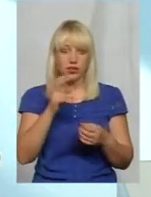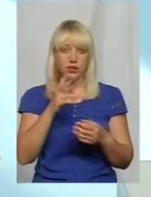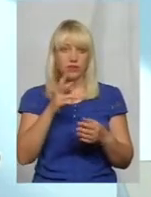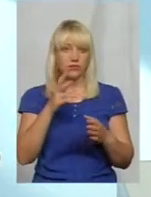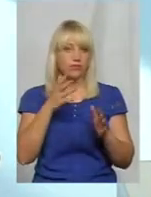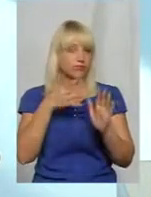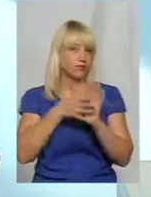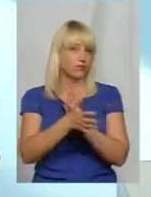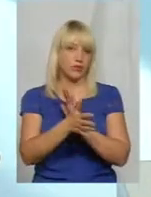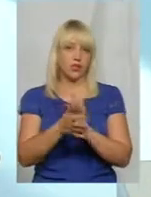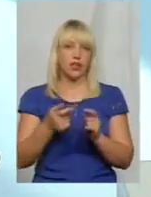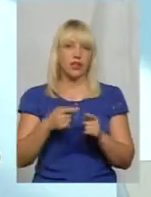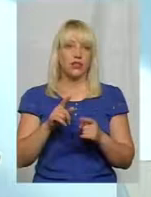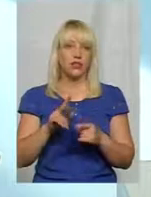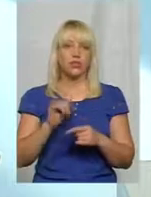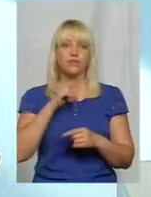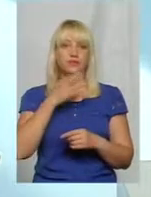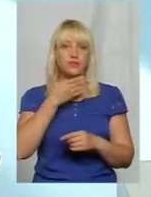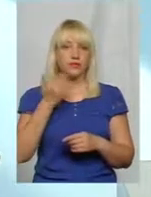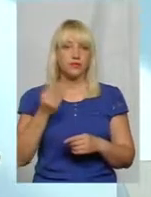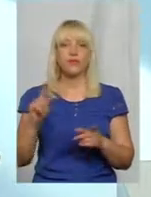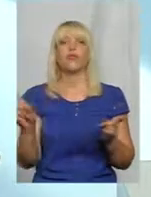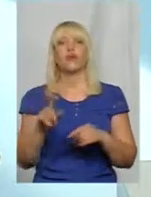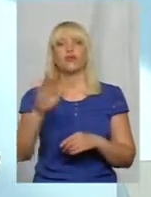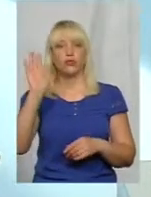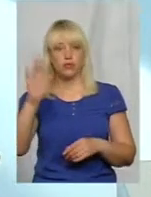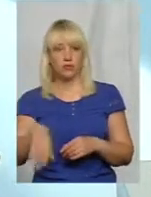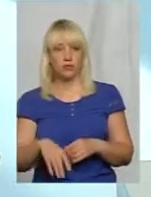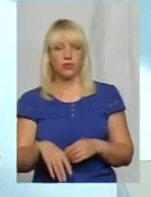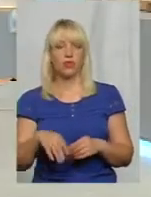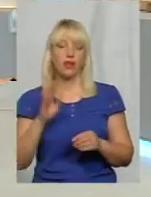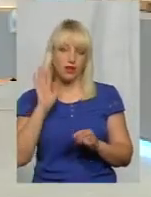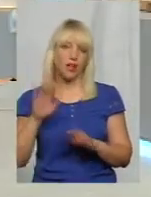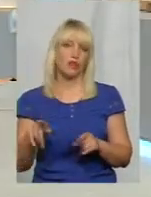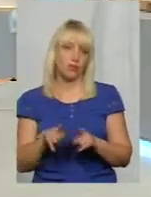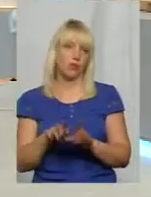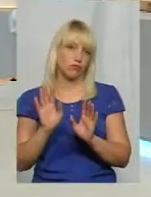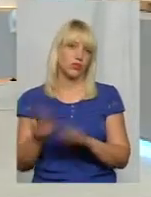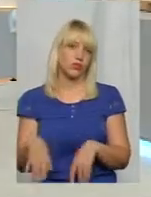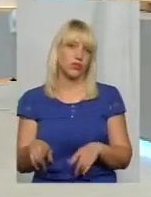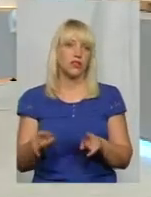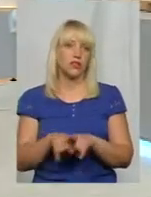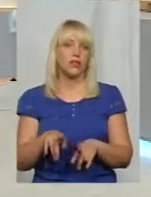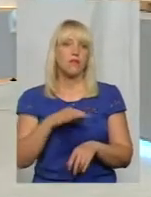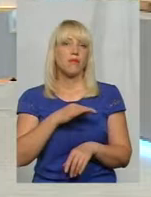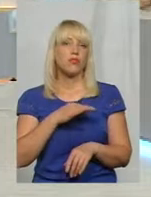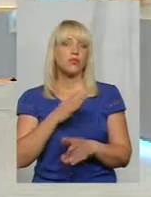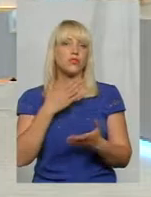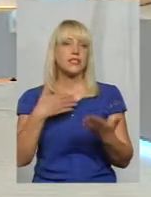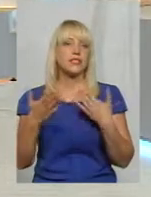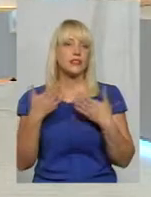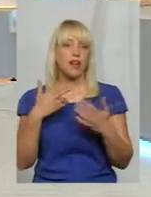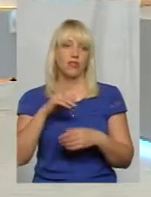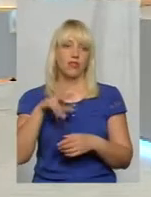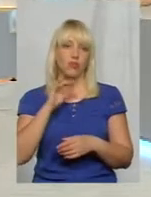вважається, що а що там, нехай собі буде. І так, от це таке байдуже ставлення до